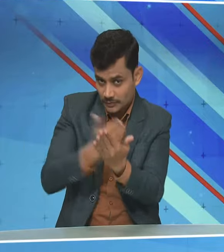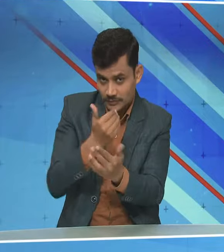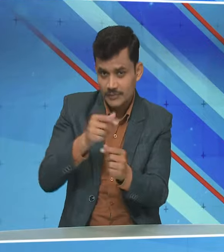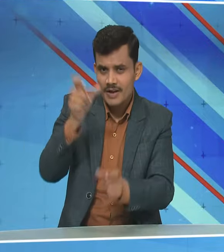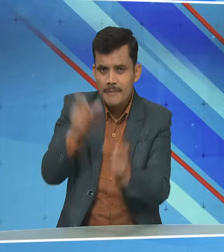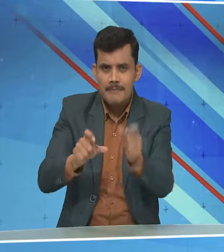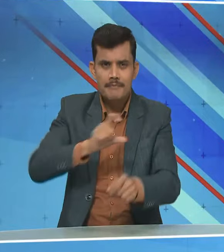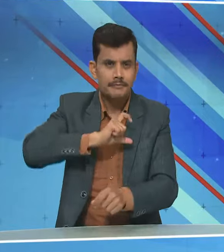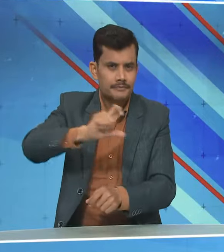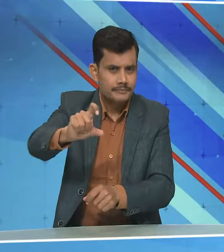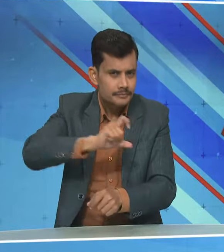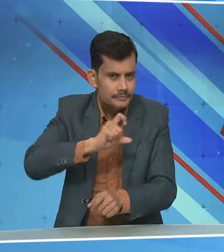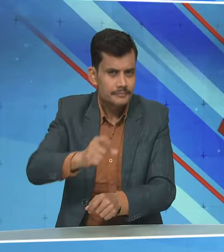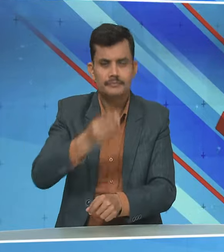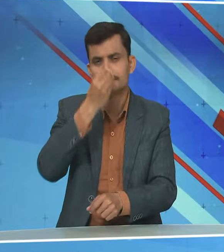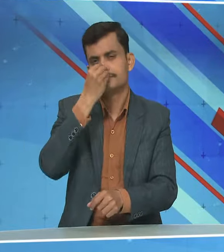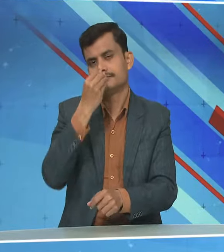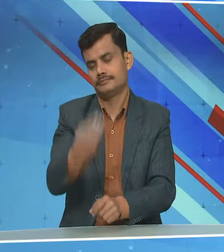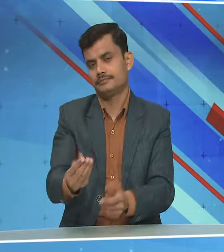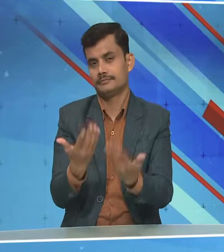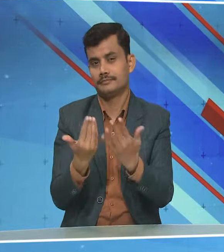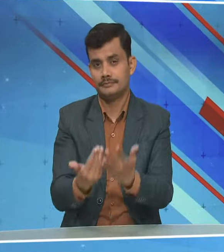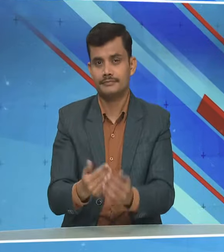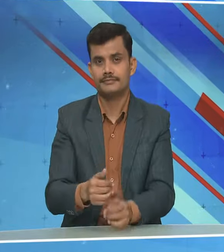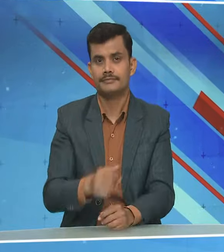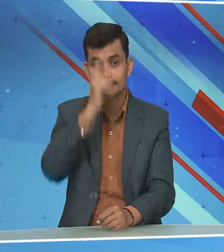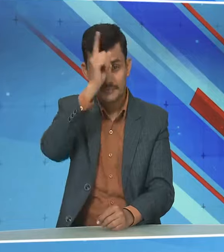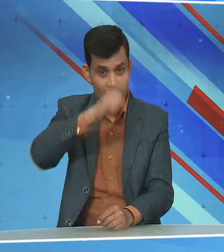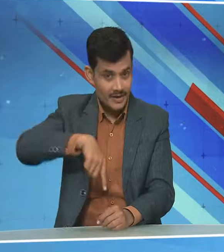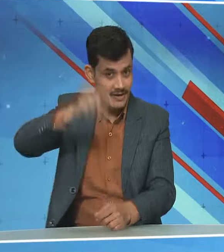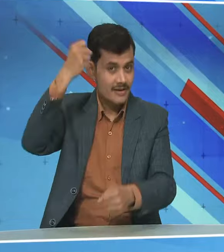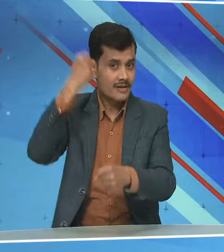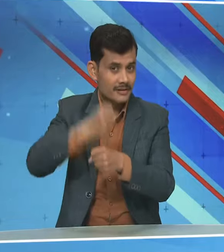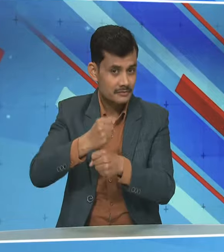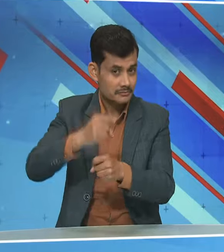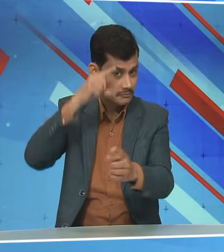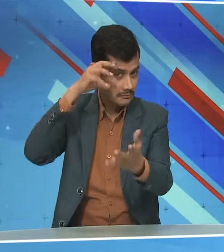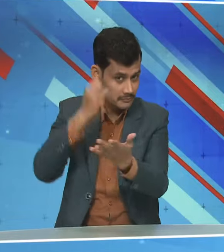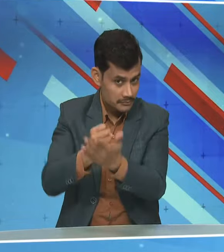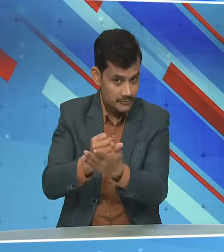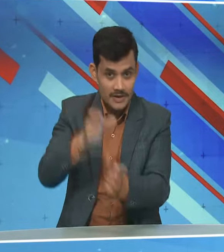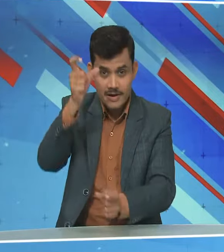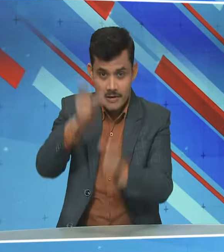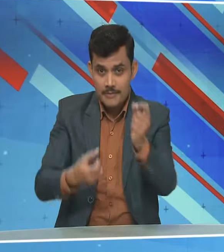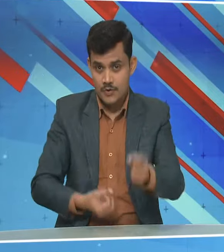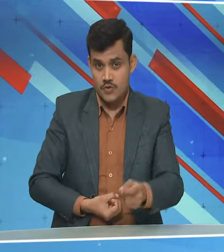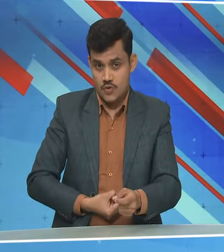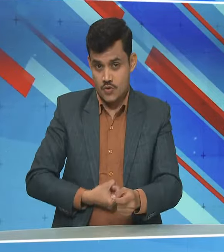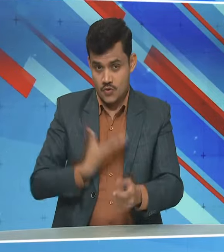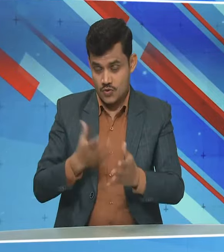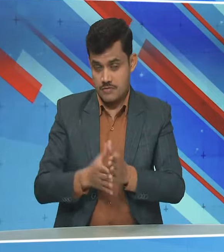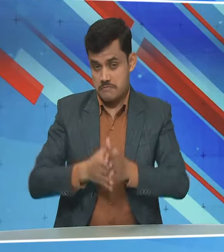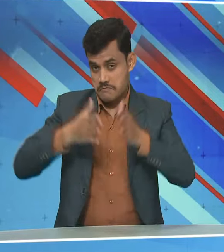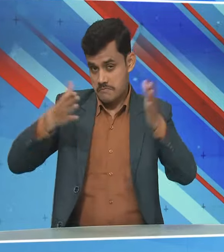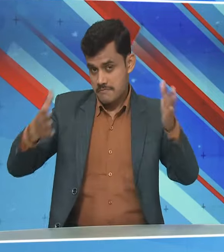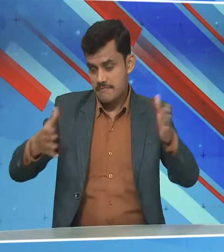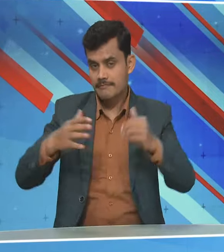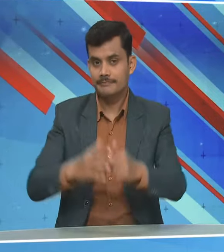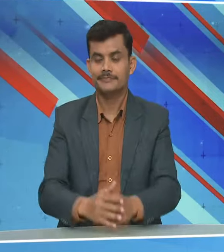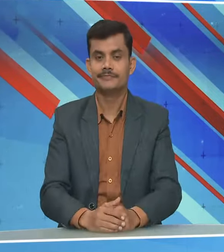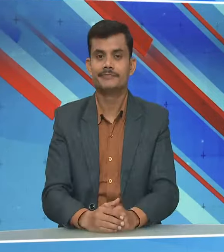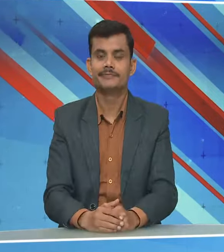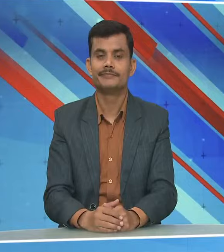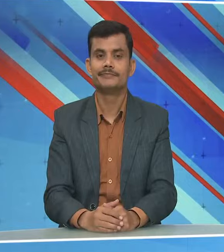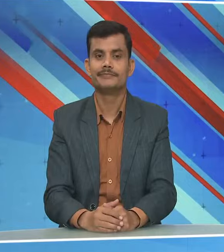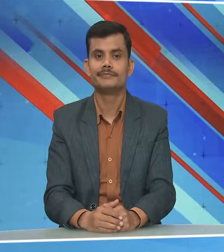लोगों के लिए सफर सुगम बनेगा केंद्र सरकार के इस फैसले से लोगों में काफी खुशी का महौल है